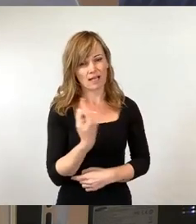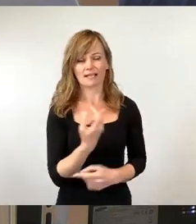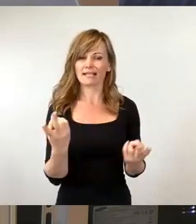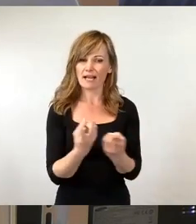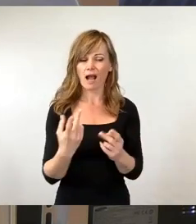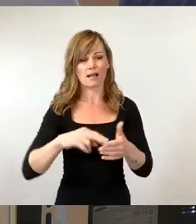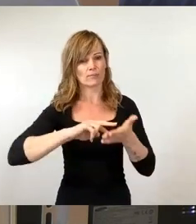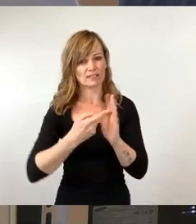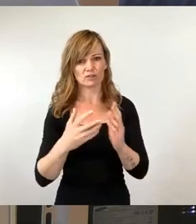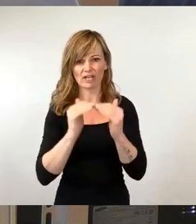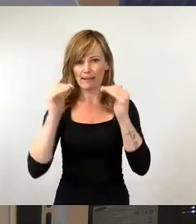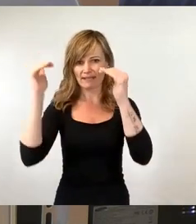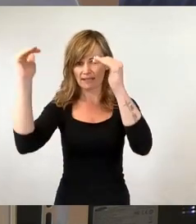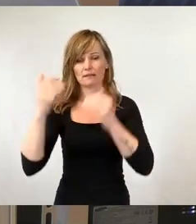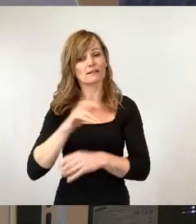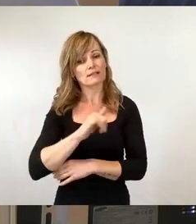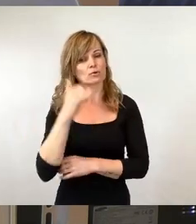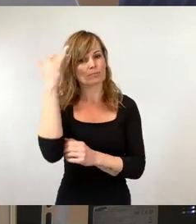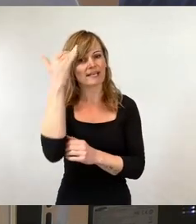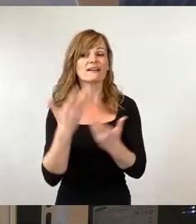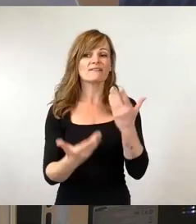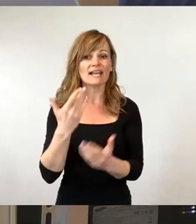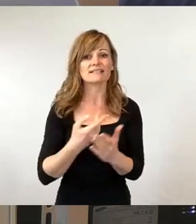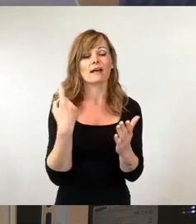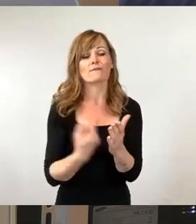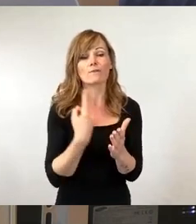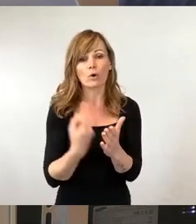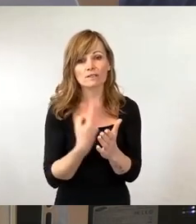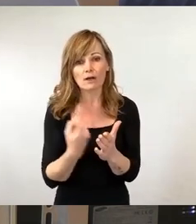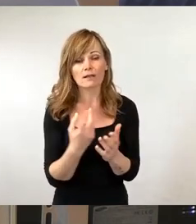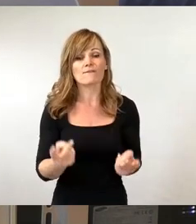vielleicht fordern, vorfördern zu stellen. Vielen Dank.